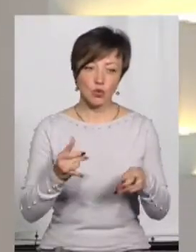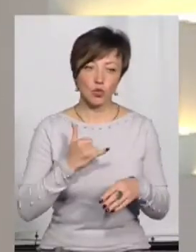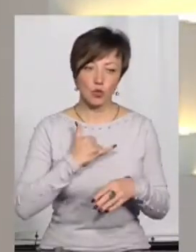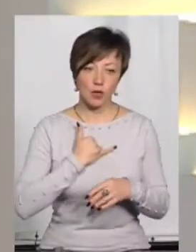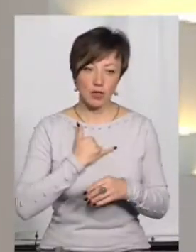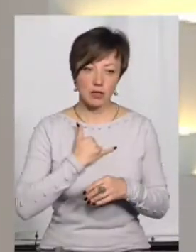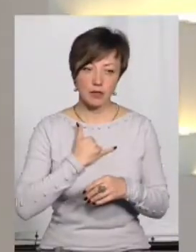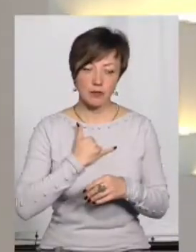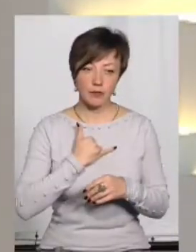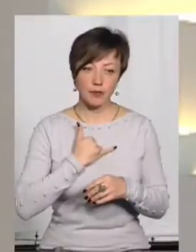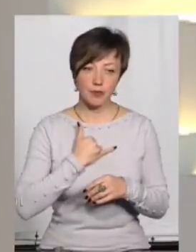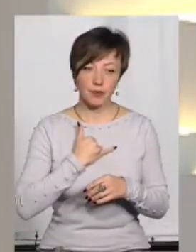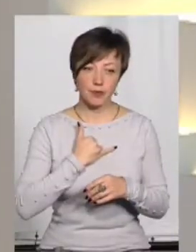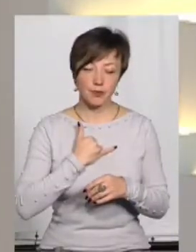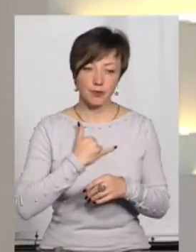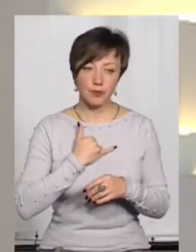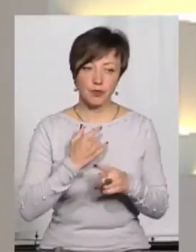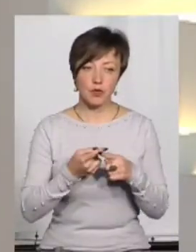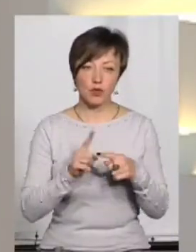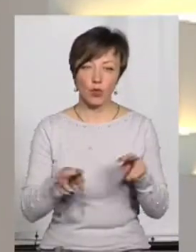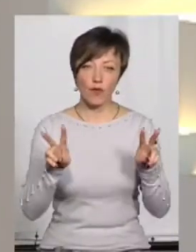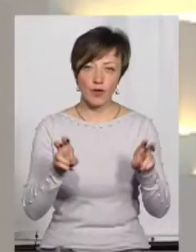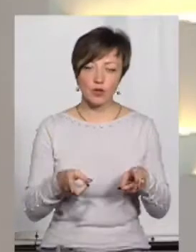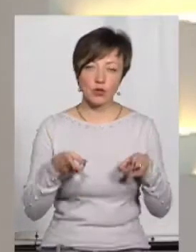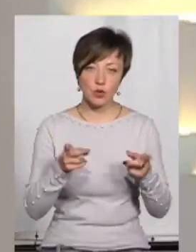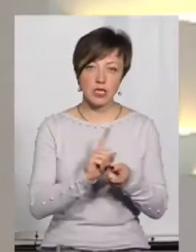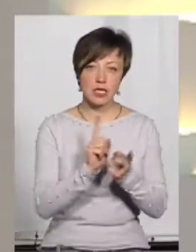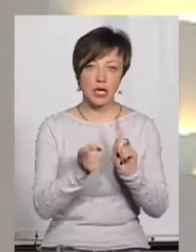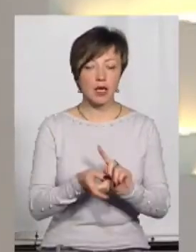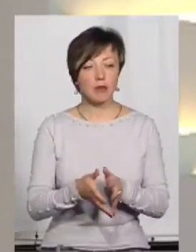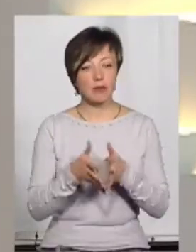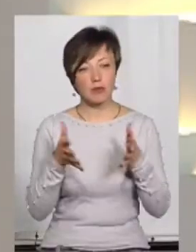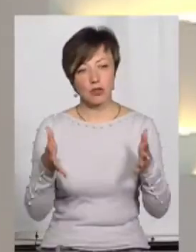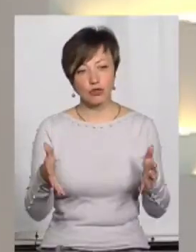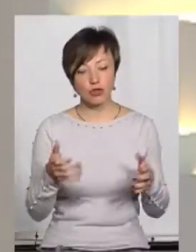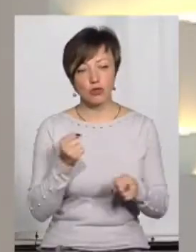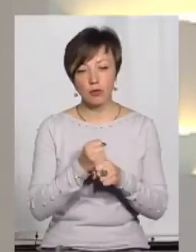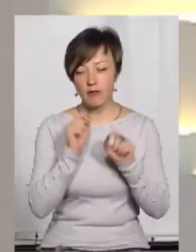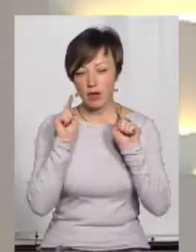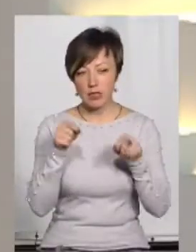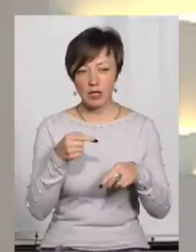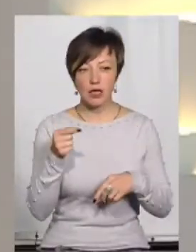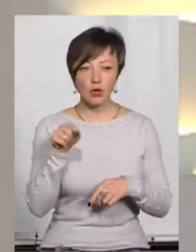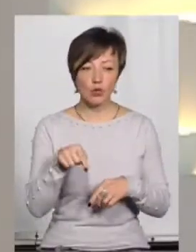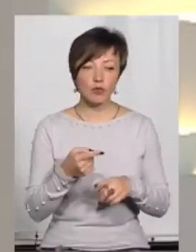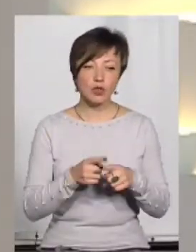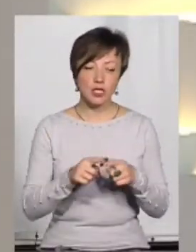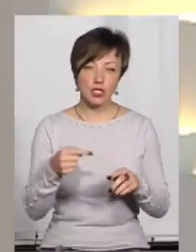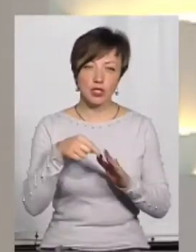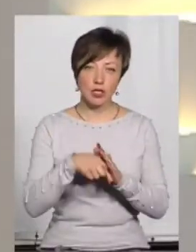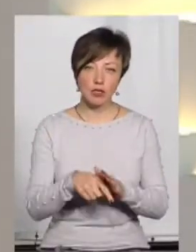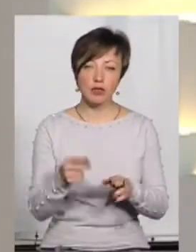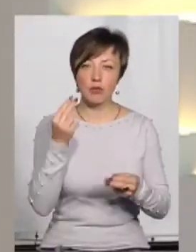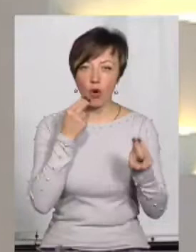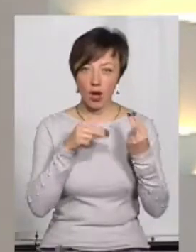набирає, що цього виду злочинів стає більше. Він зробив акцент на тому, що це свідчить про те, що